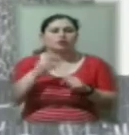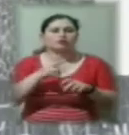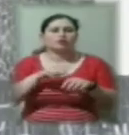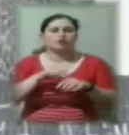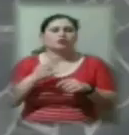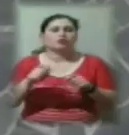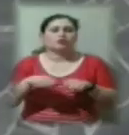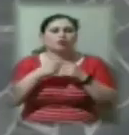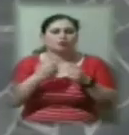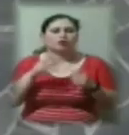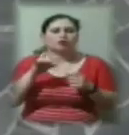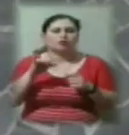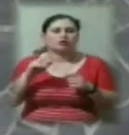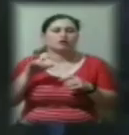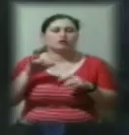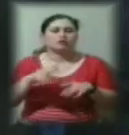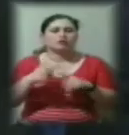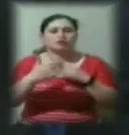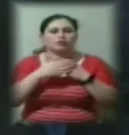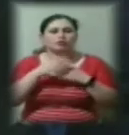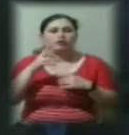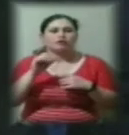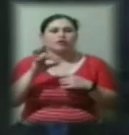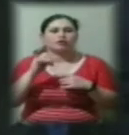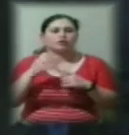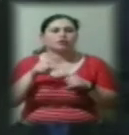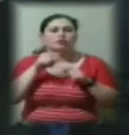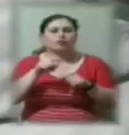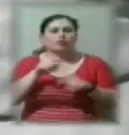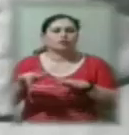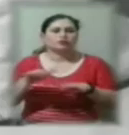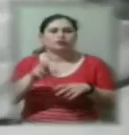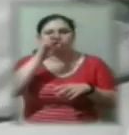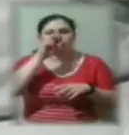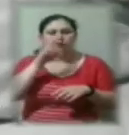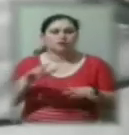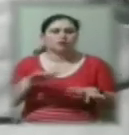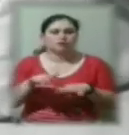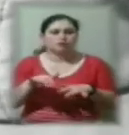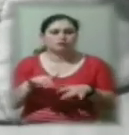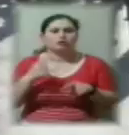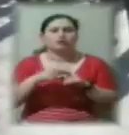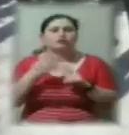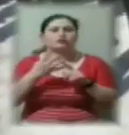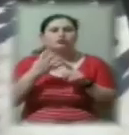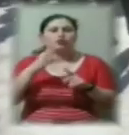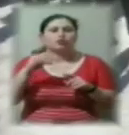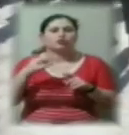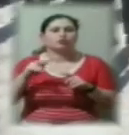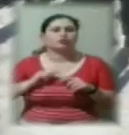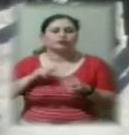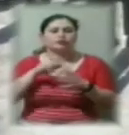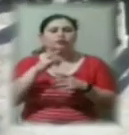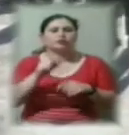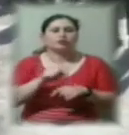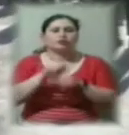справу з попередньою кваліфікацією проти дії законній господарській діяльності. 4 лютого працівники знову вийшли на акцію протесту біля